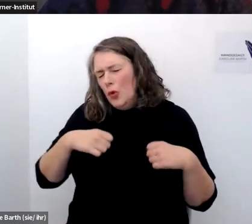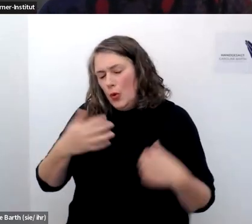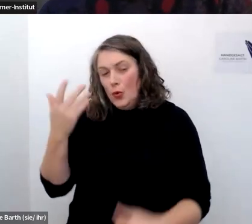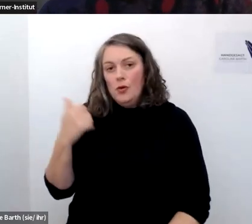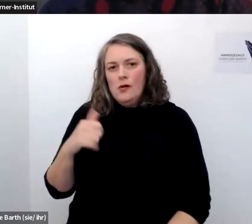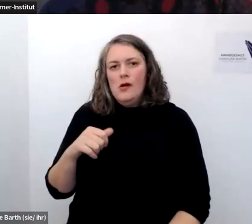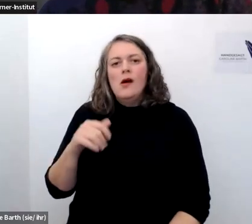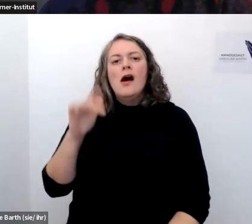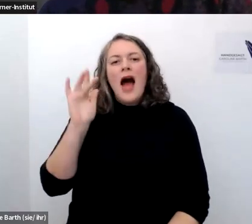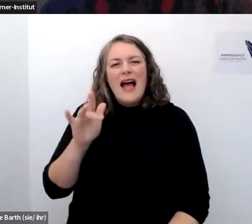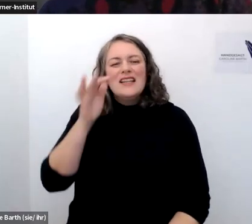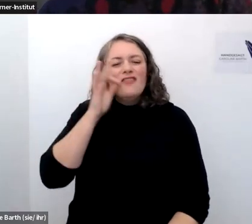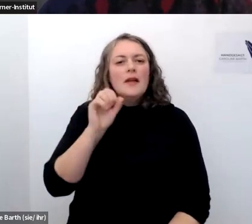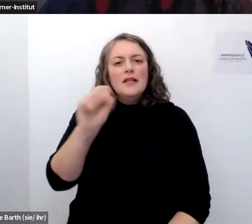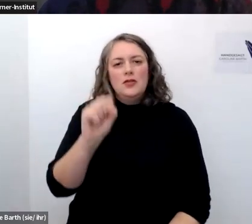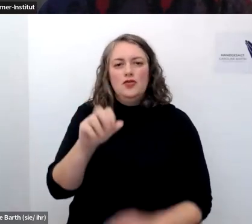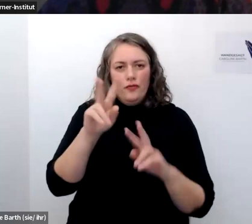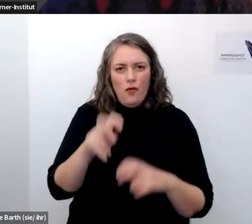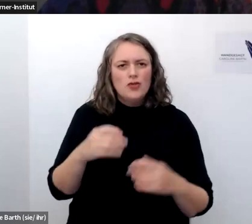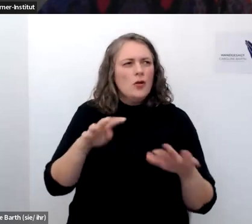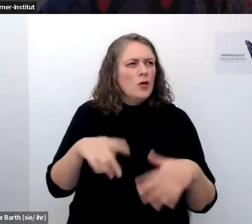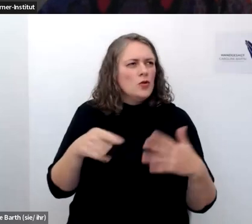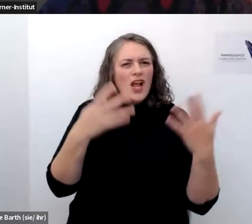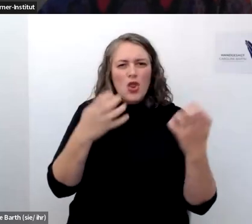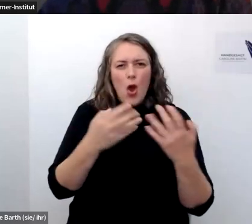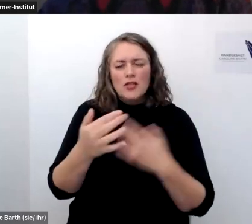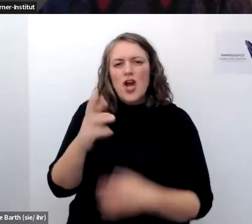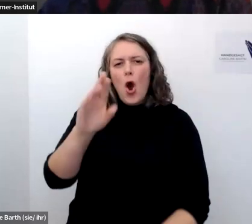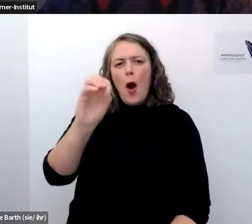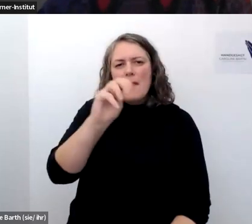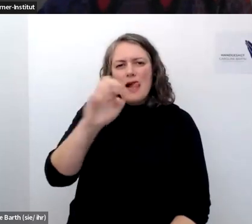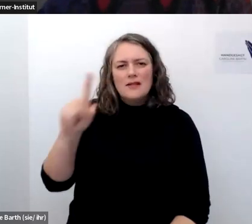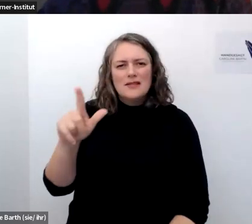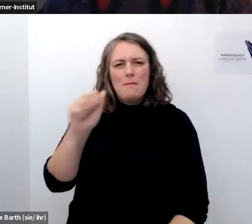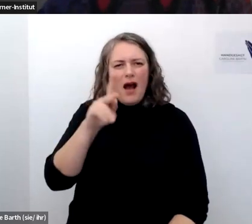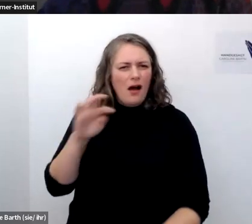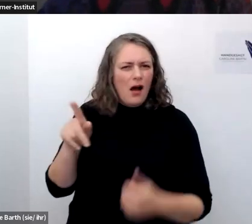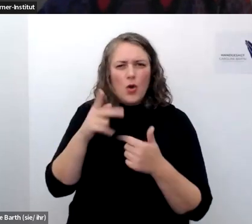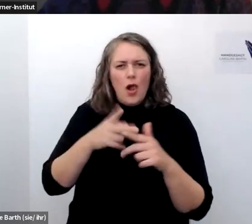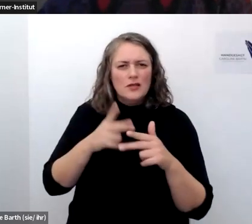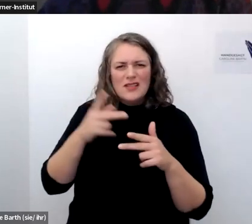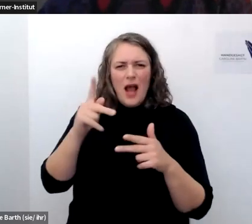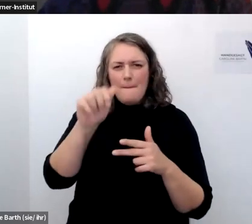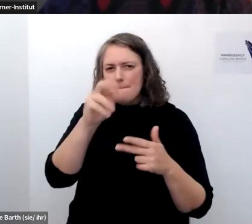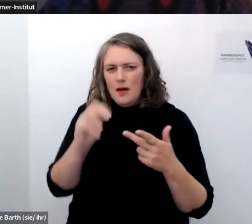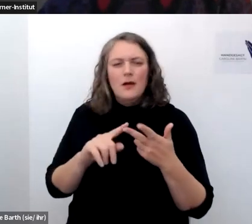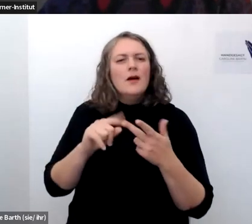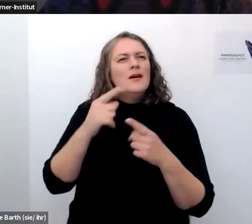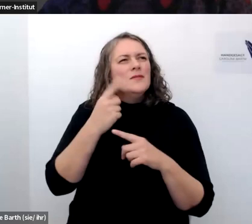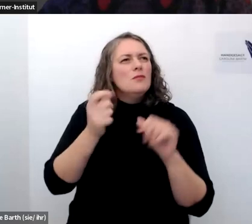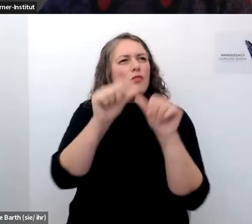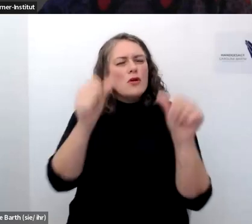und holzkamp gestoßen aus den neunziger jahren dieses so ein modell entwickelt haben der doppelten unsichtbarkeit